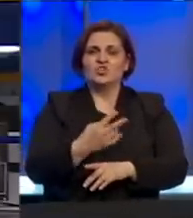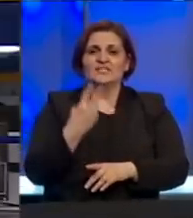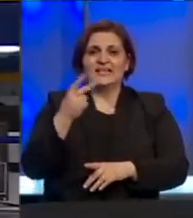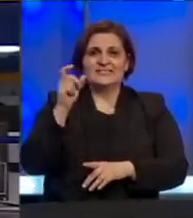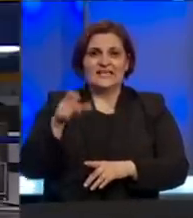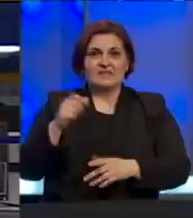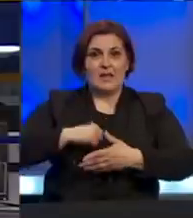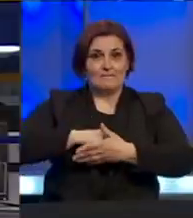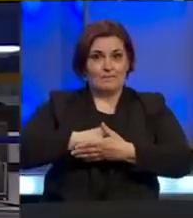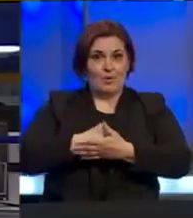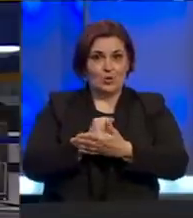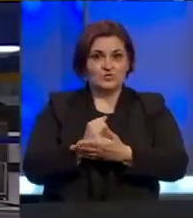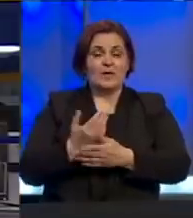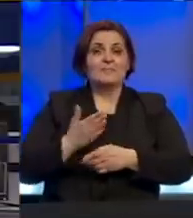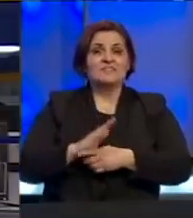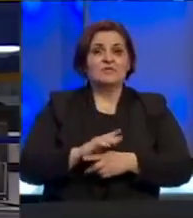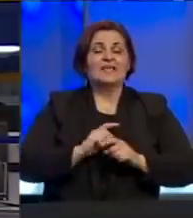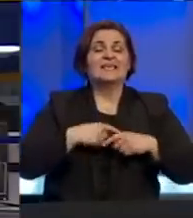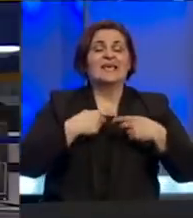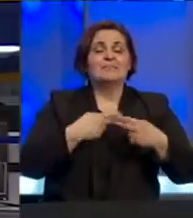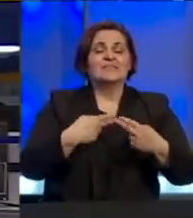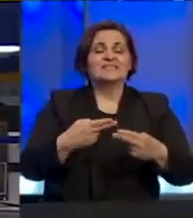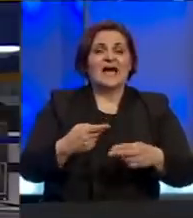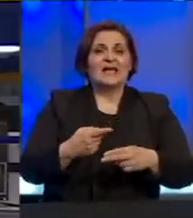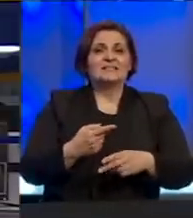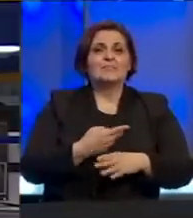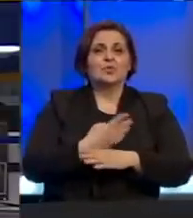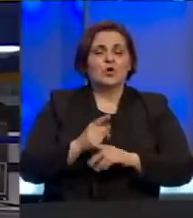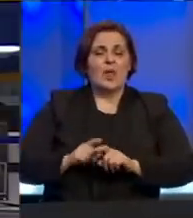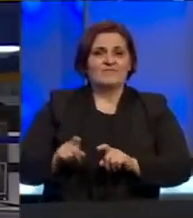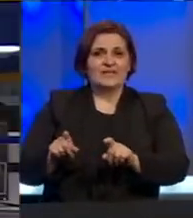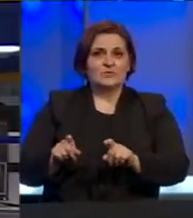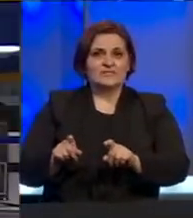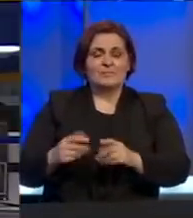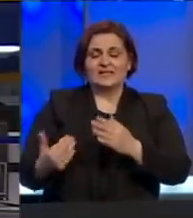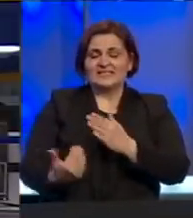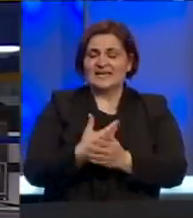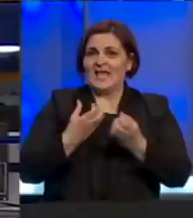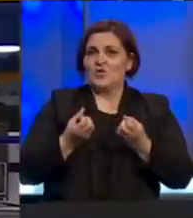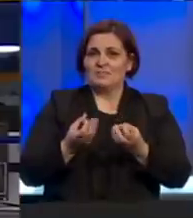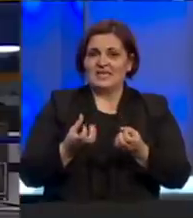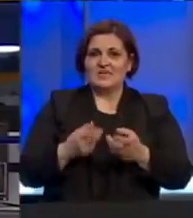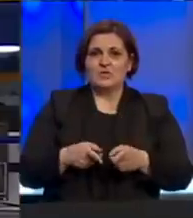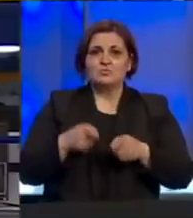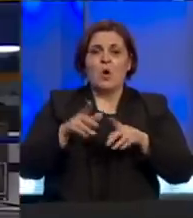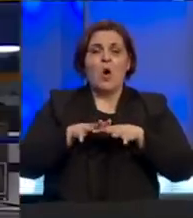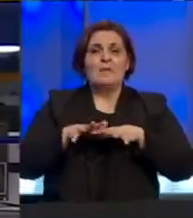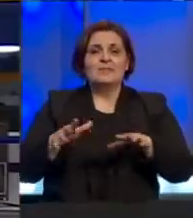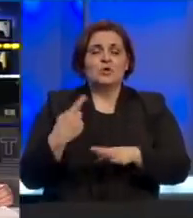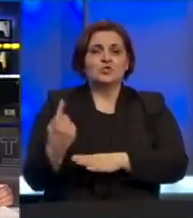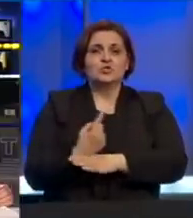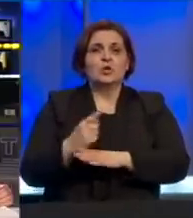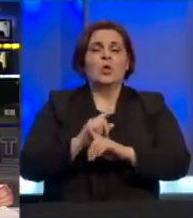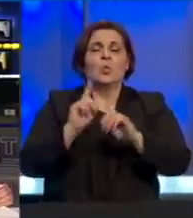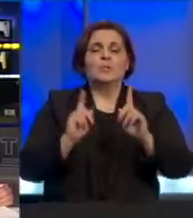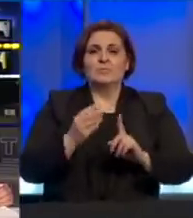osobe potvrđeno je prisustvo zaraze virusom COVID-19. Sa najnovijim informacijama o epidemiološkoj situaciji u